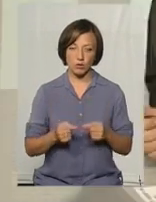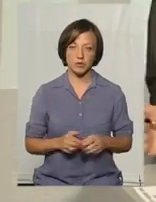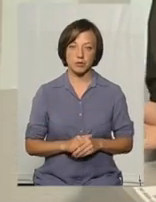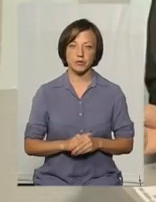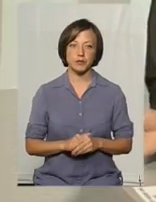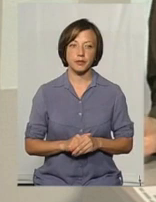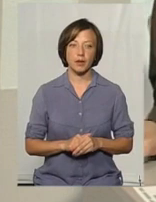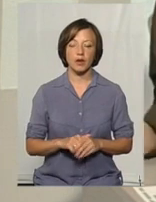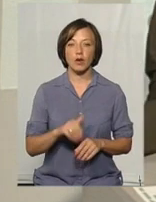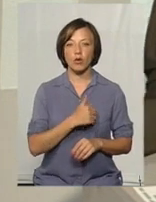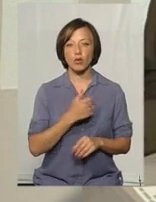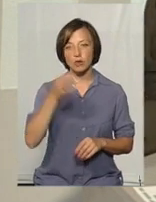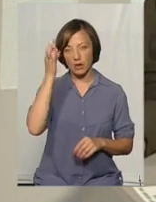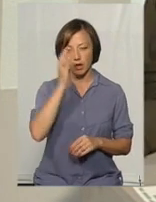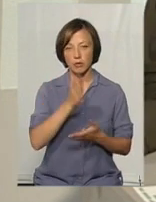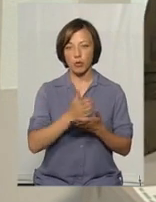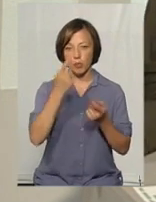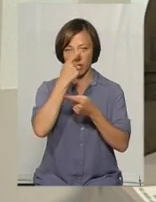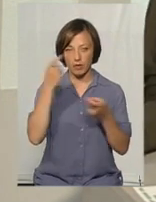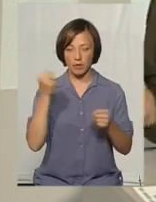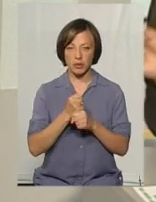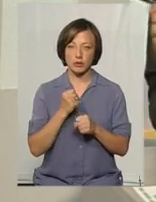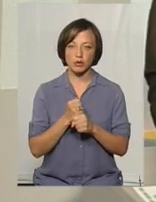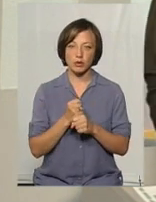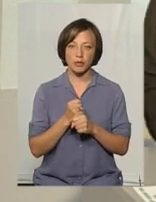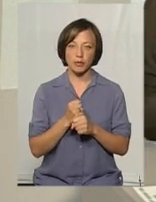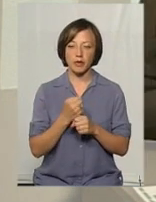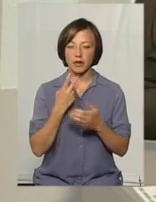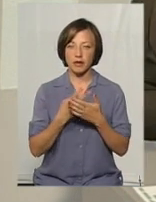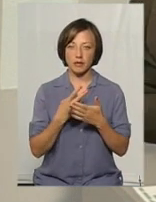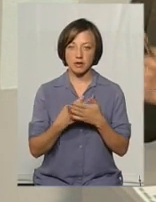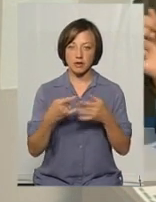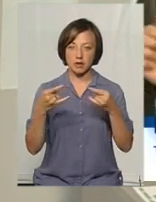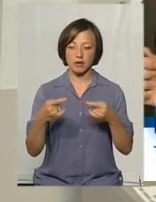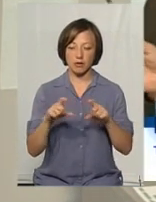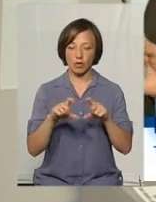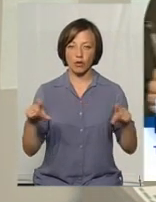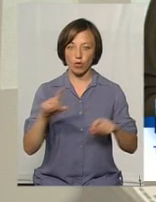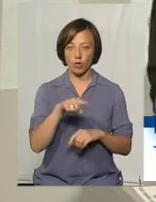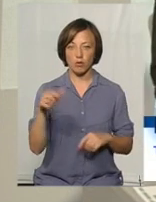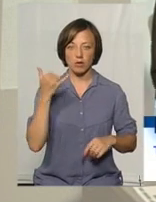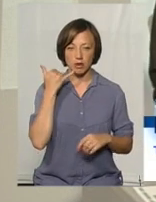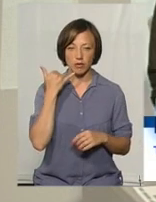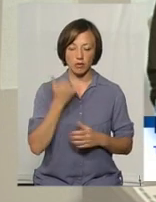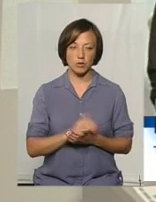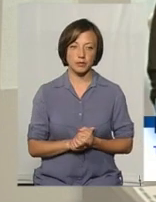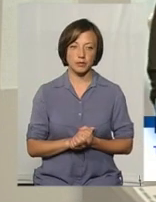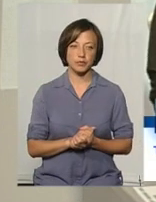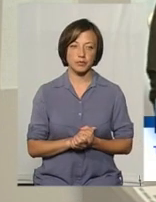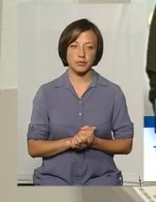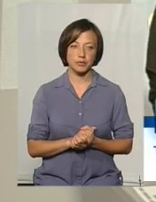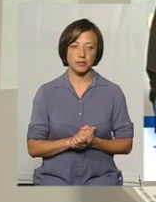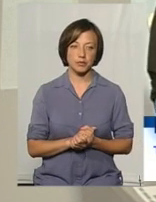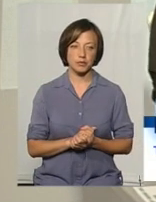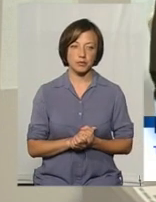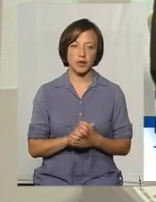Ольго. Хочу нагадати нашим поглядачам. Працюємо у прямому ефіру. Дивіться на екрані на телефони, за якими можете телефонувати